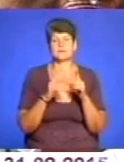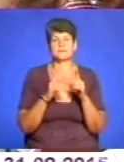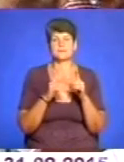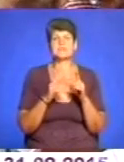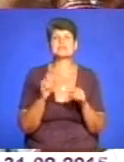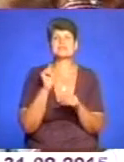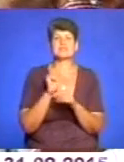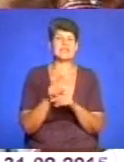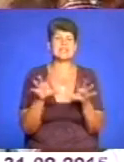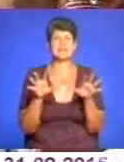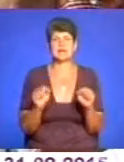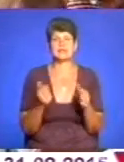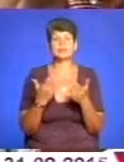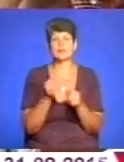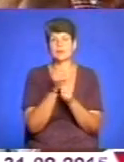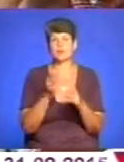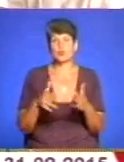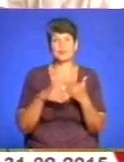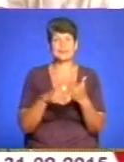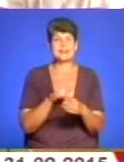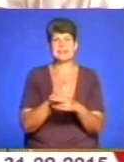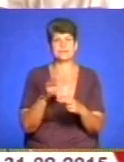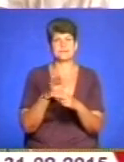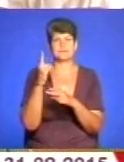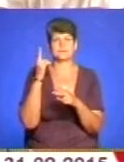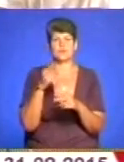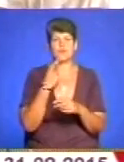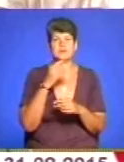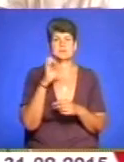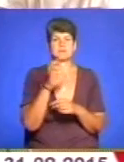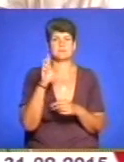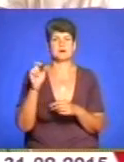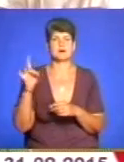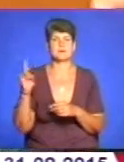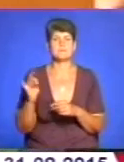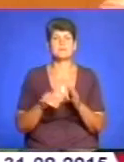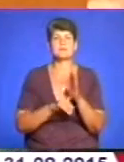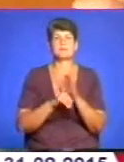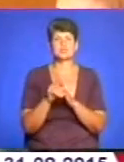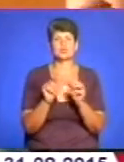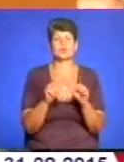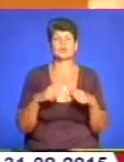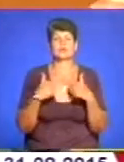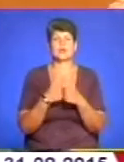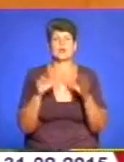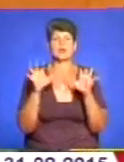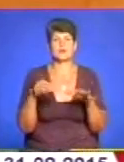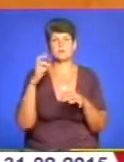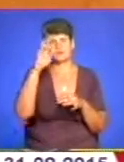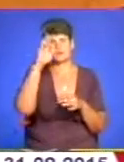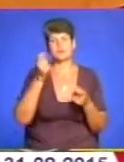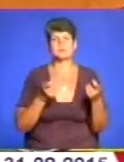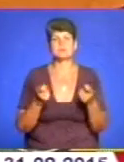Завдання влади, якщо не можеш допомогти, не заважай, вважає Степан Барна. Перед початком колегії голова обласної державної